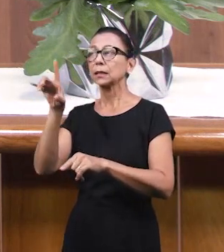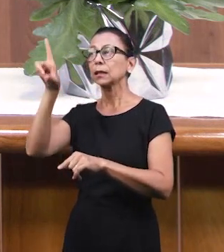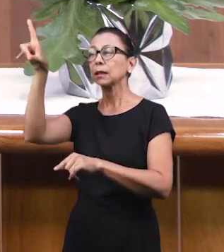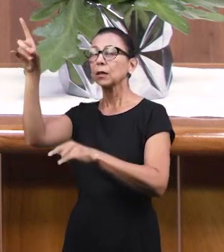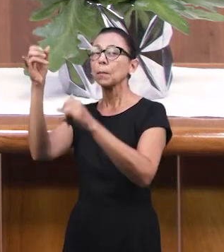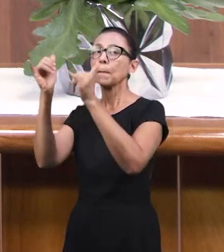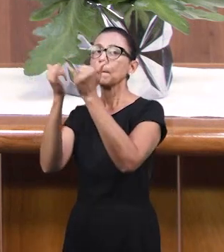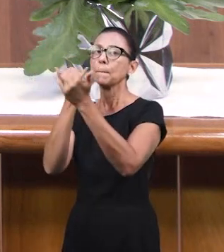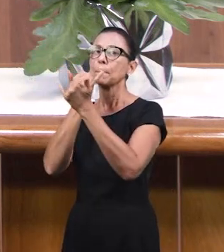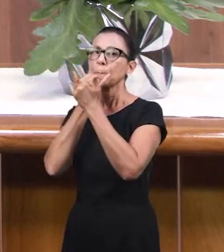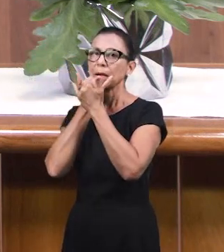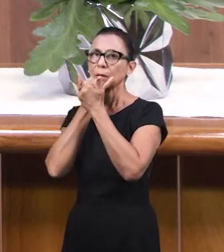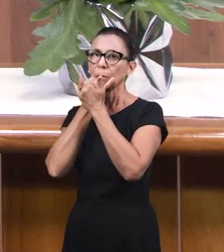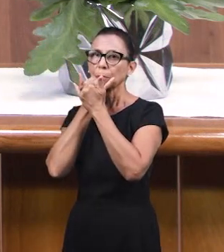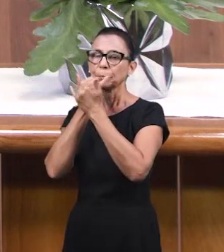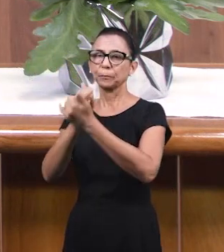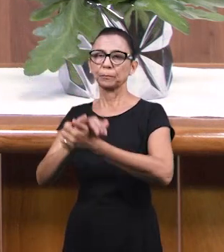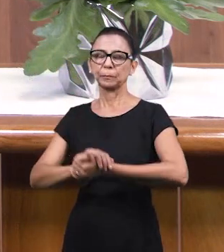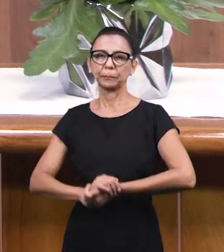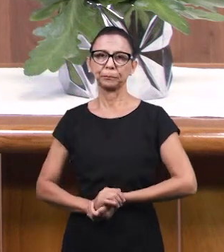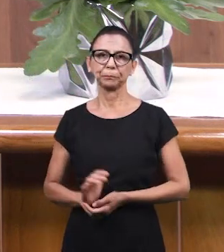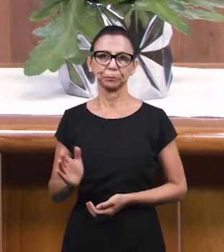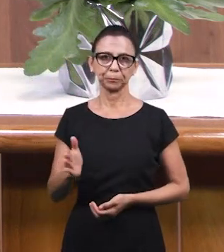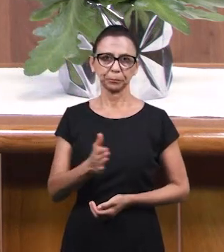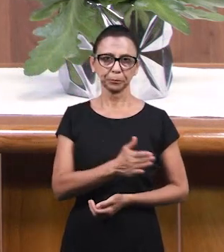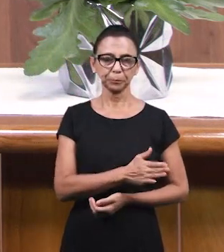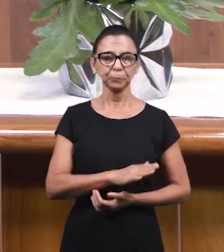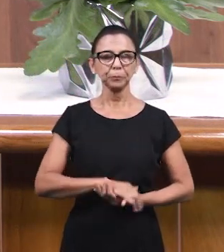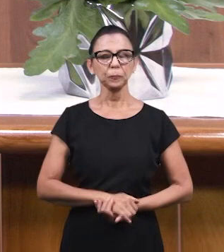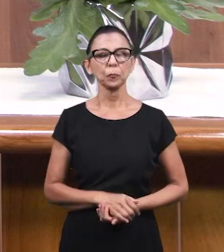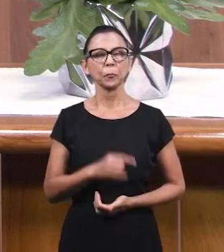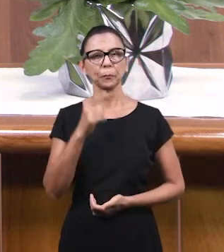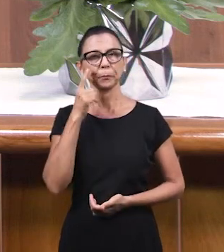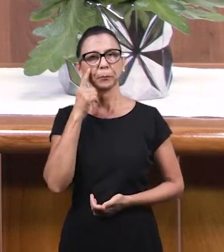Давайте мы поймём некоторые фундаментальные вещи прощения.